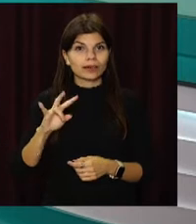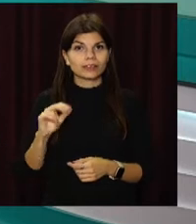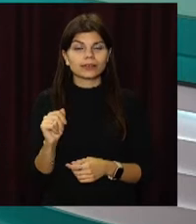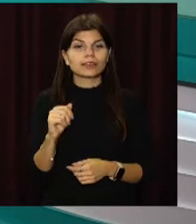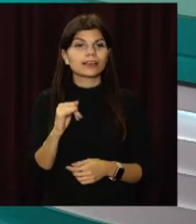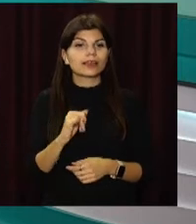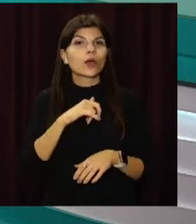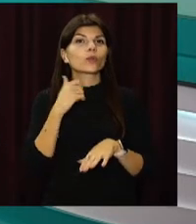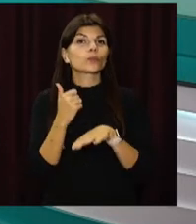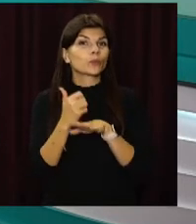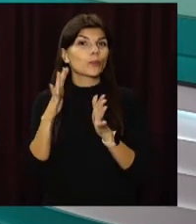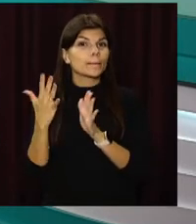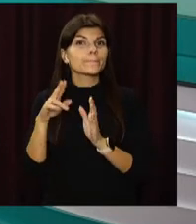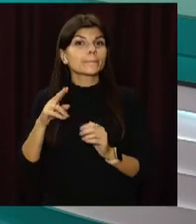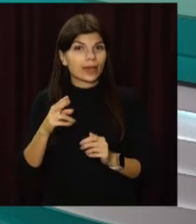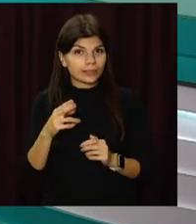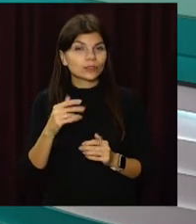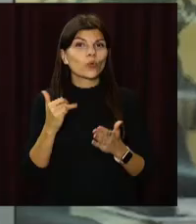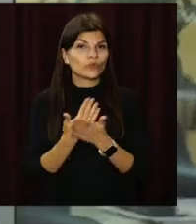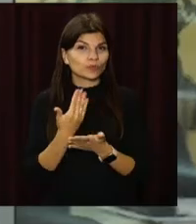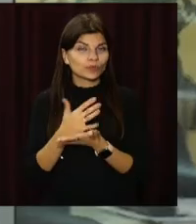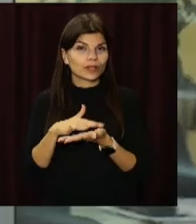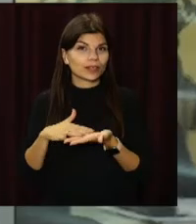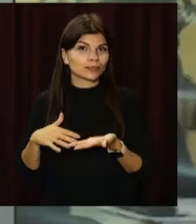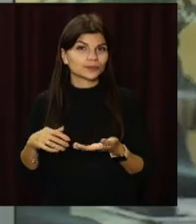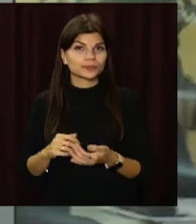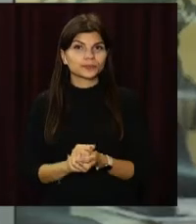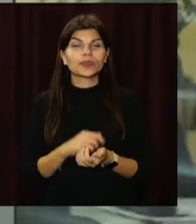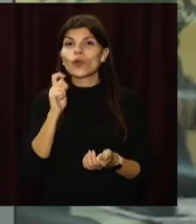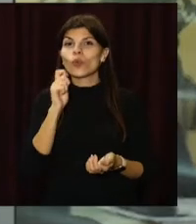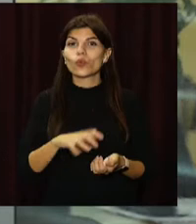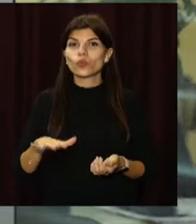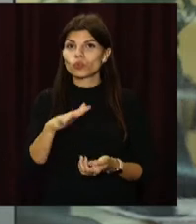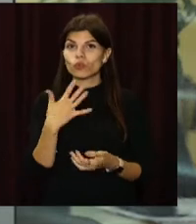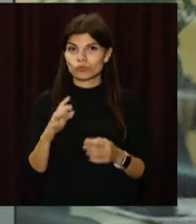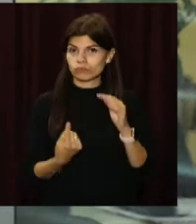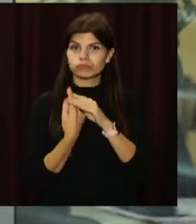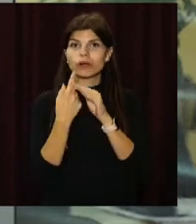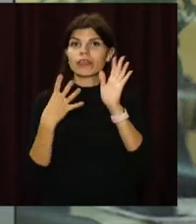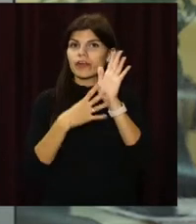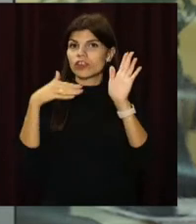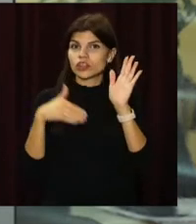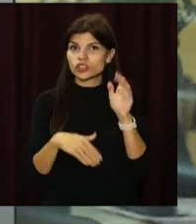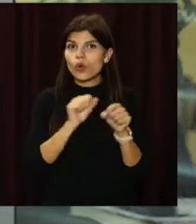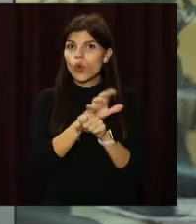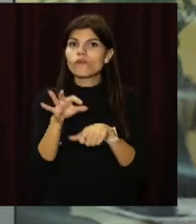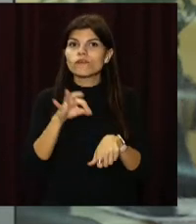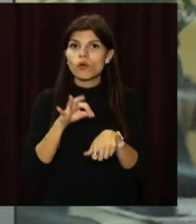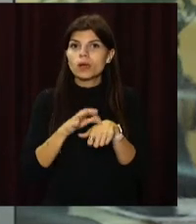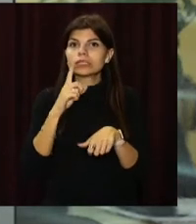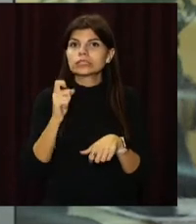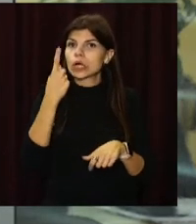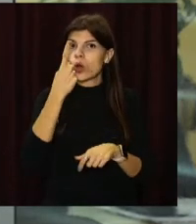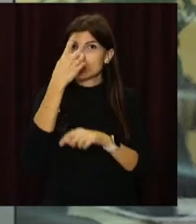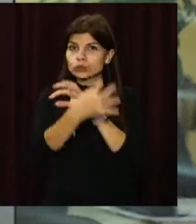Пуговкіна. І про події п'ятниці далі у випуску. Україна перетнула позначку в 9 тисяч коронавірусних хворих за